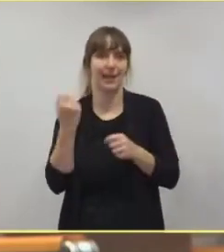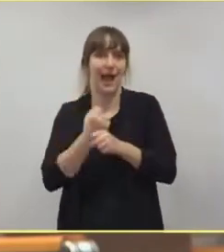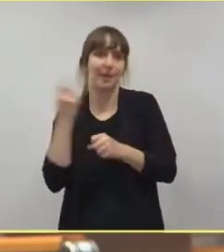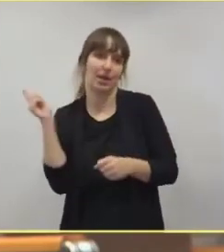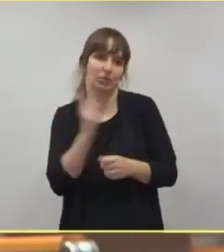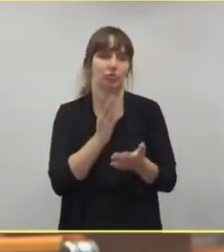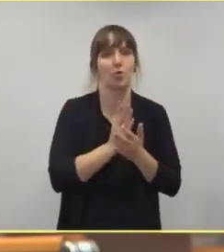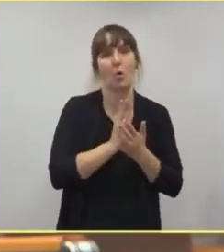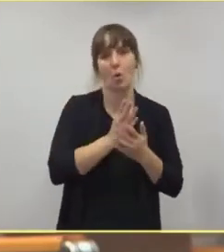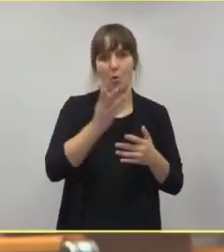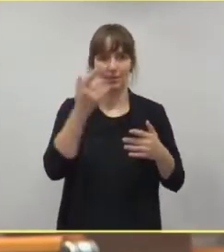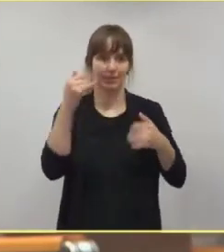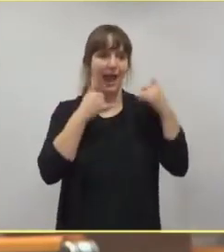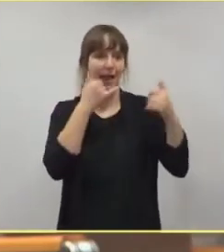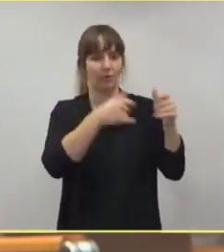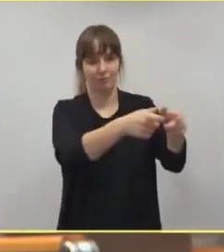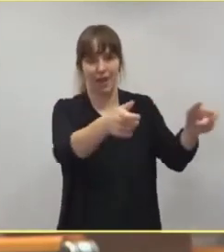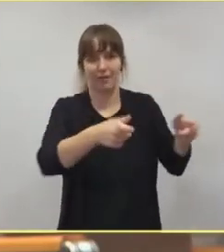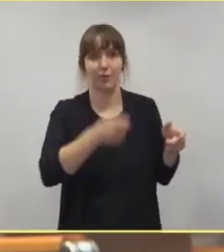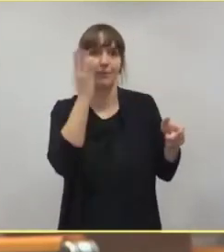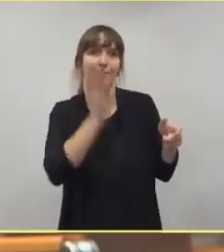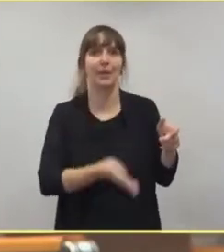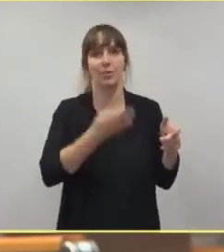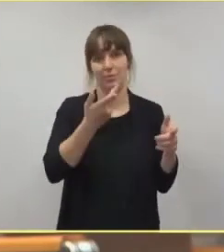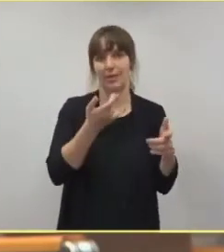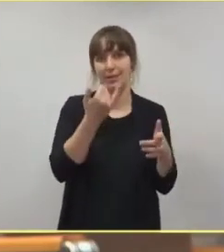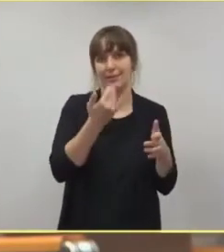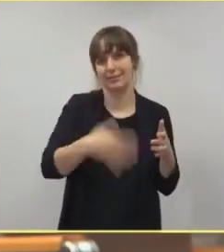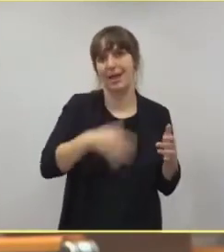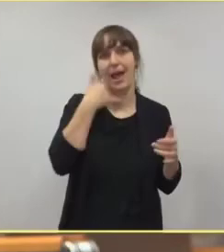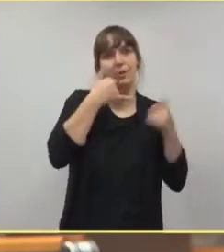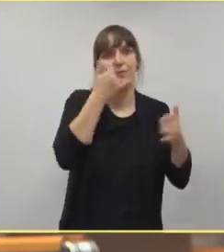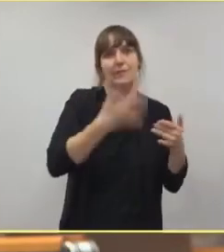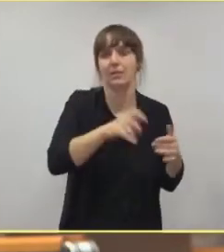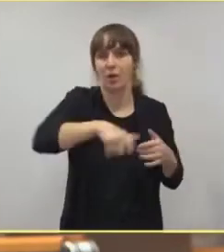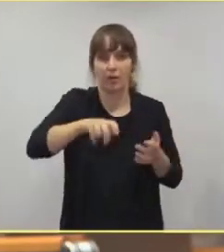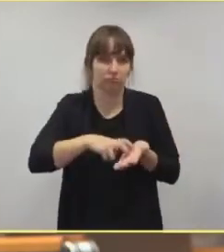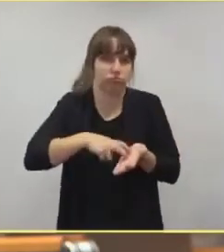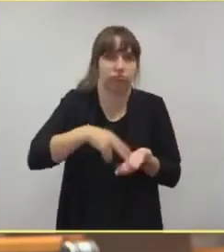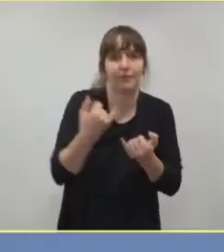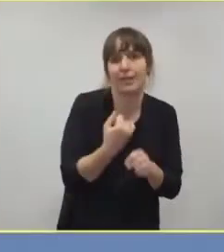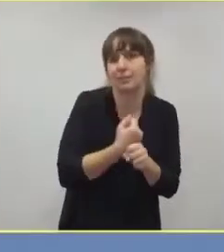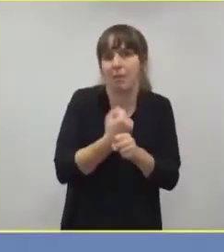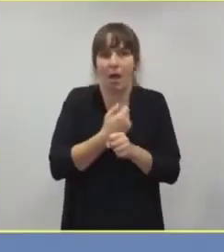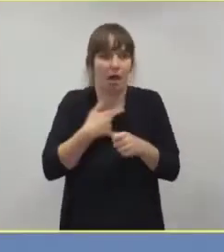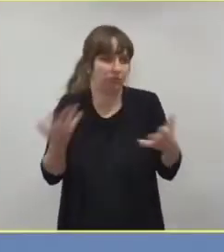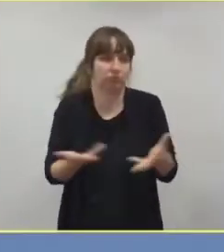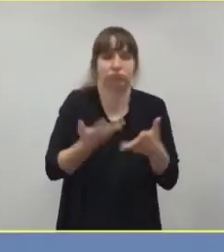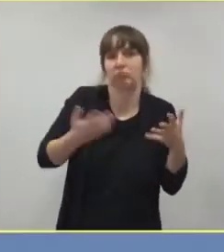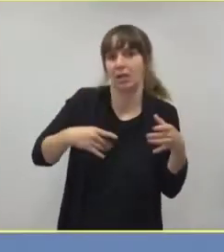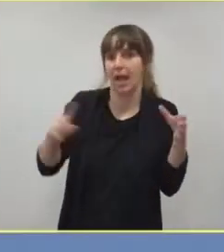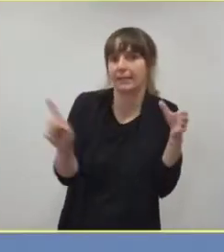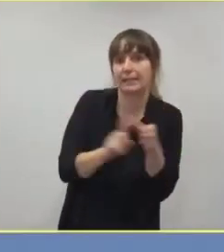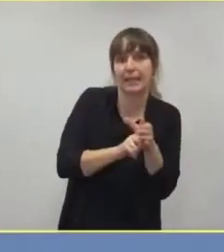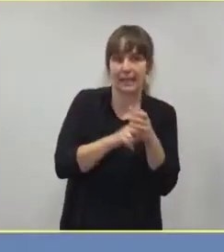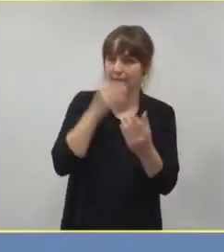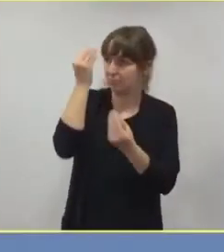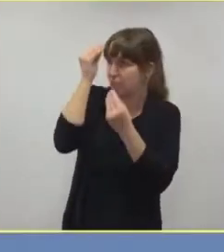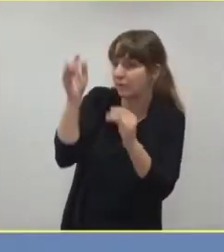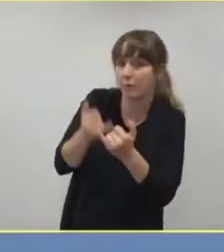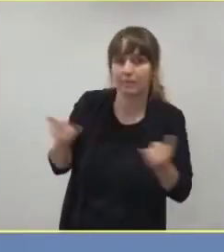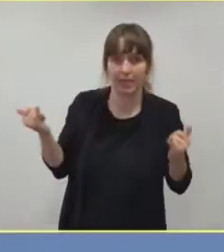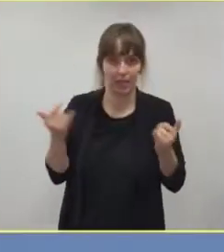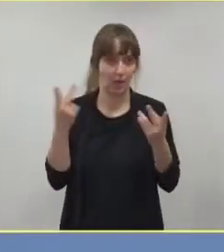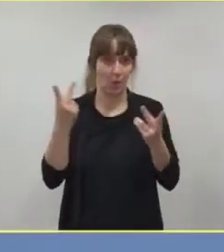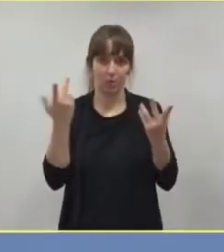Die Leute erreichen niemanden mehr, sie wissen nicht mehr, wie sie sich verhalten sollen, sie kriegen nicht mal mehr eine Anweisung für die Quarantäne, kriegen nicht mal mehr einen Zettel, mit dem sie